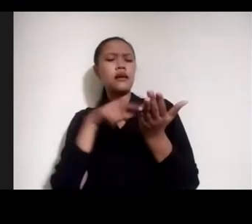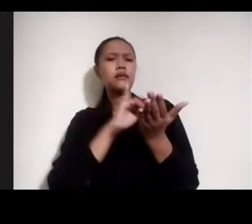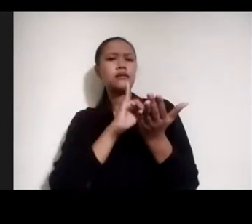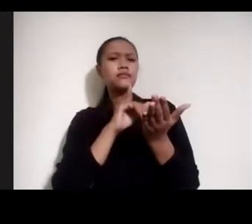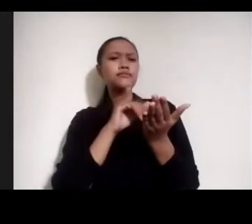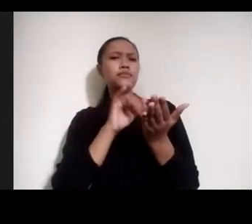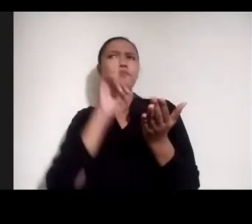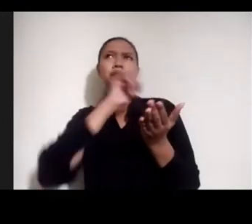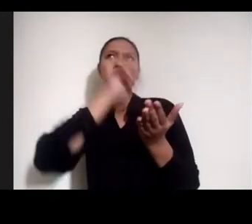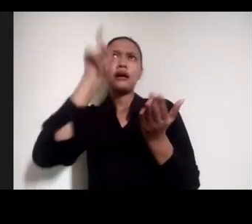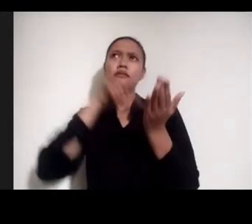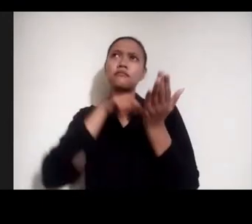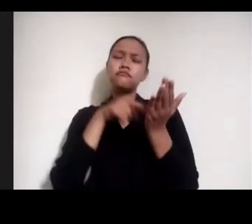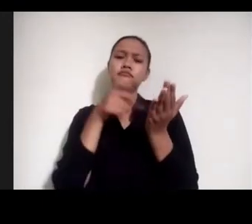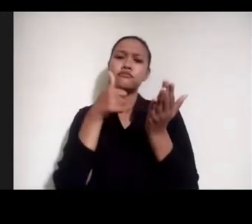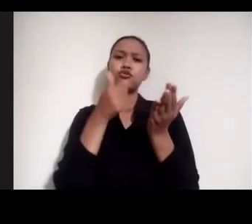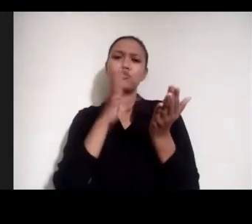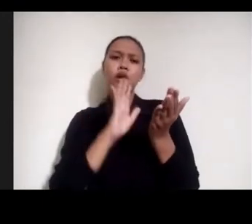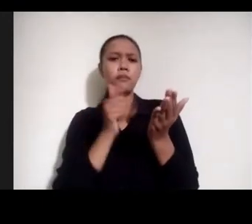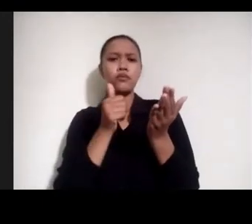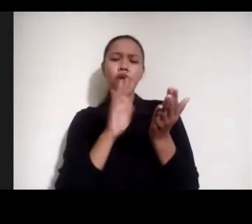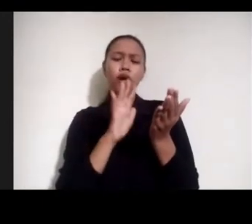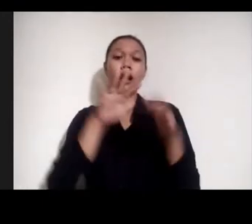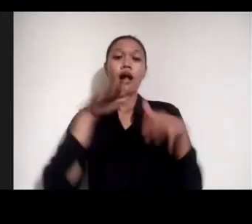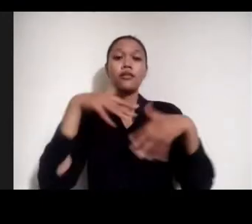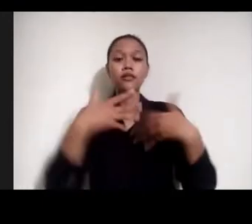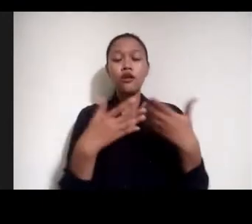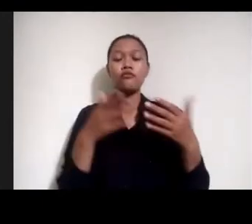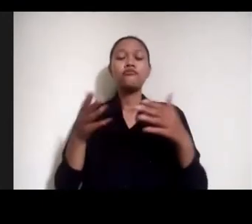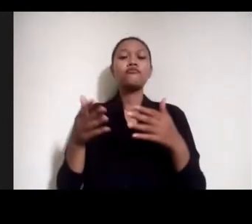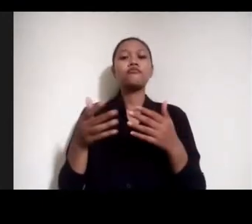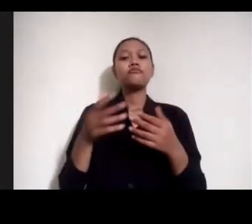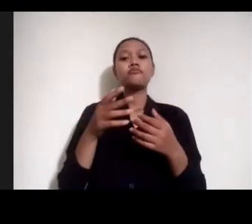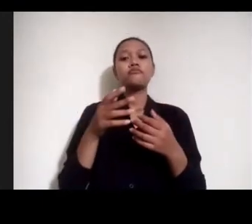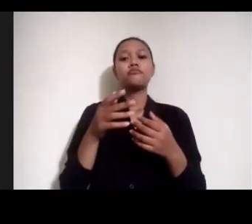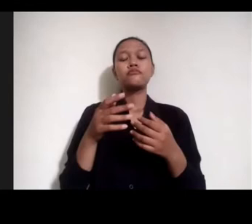Di awal Kemudian Juga Atau Kita